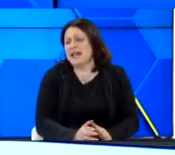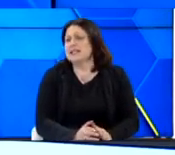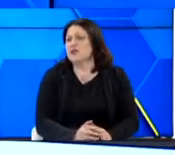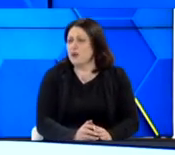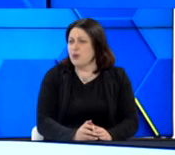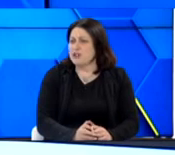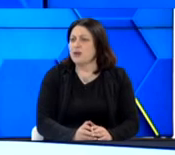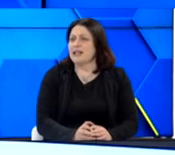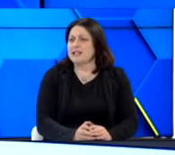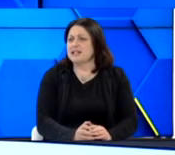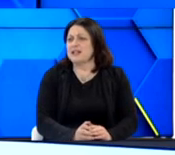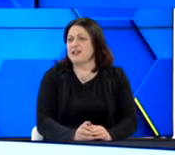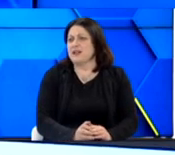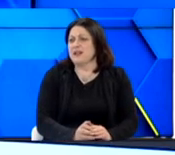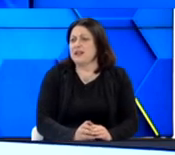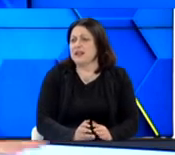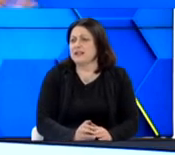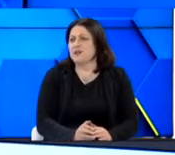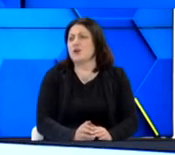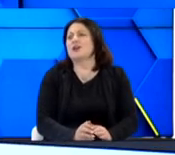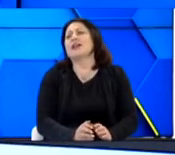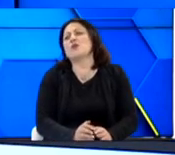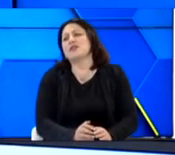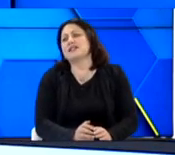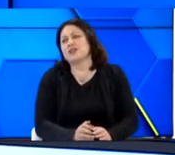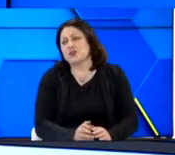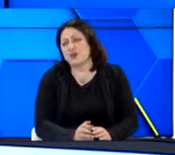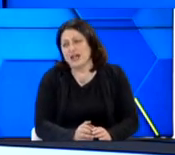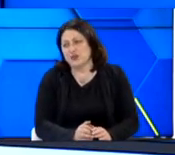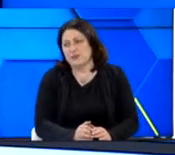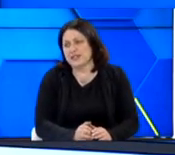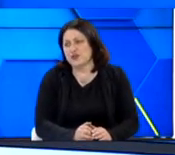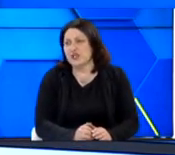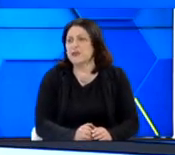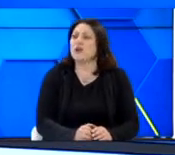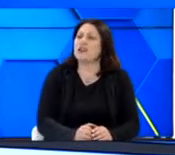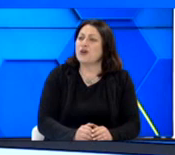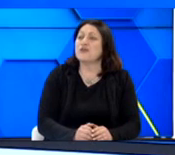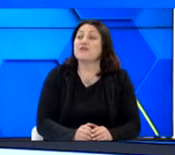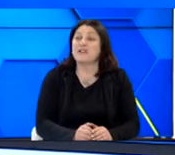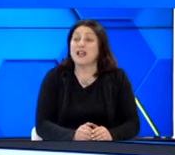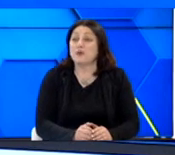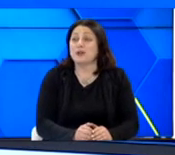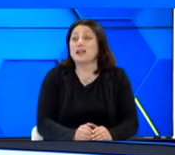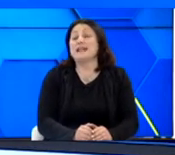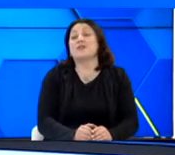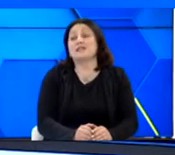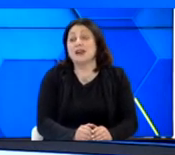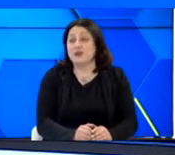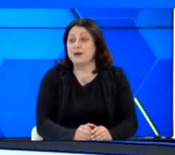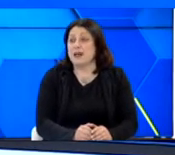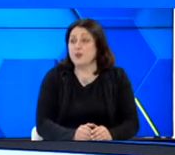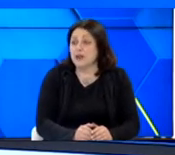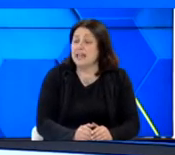Φυσικά και στην προπόνηση έχουν εξασκηθεί σε αυτό. Οι ακούοντες συνήθως φωνάζουν μέσα στο γήπεδο, οι κοφοί βλέπουν. Και